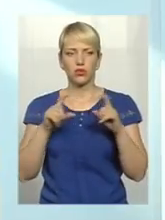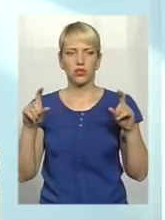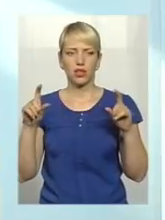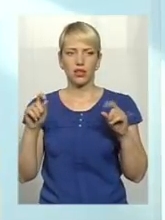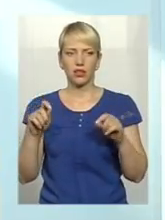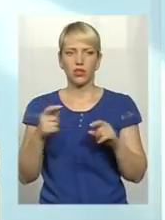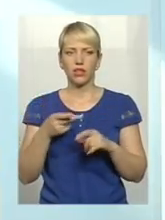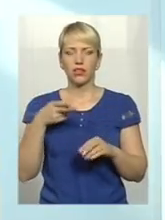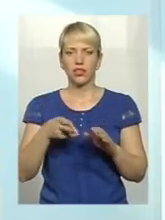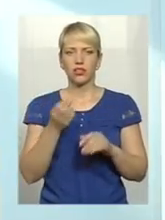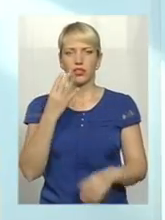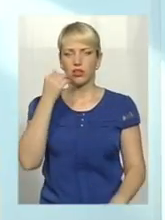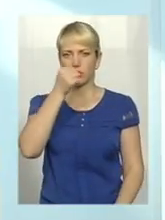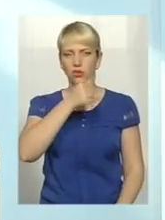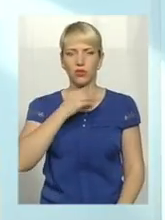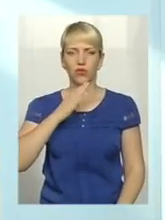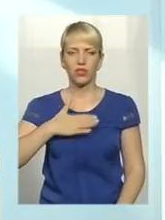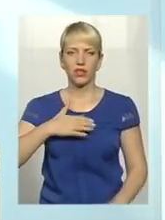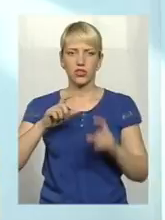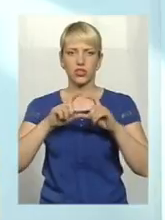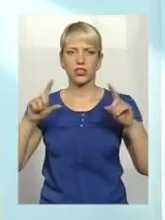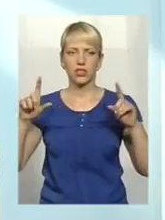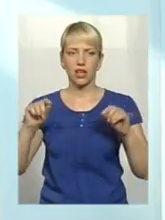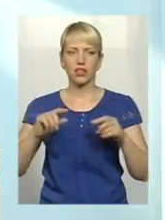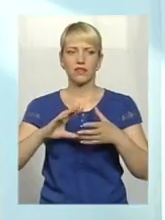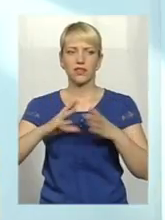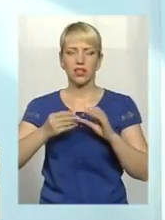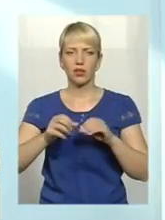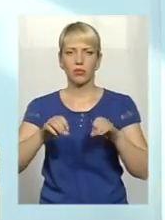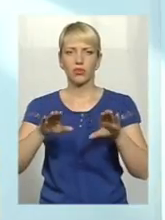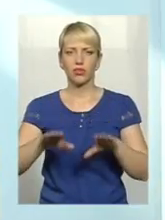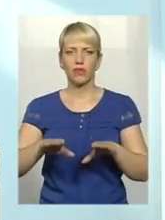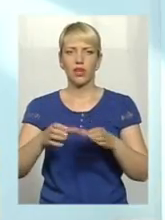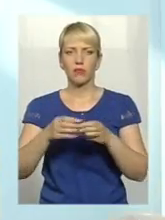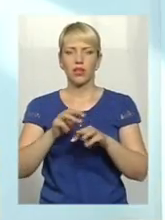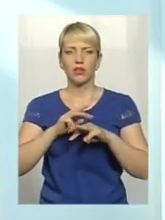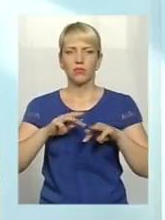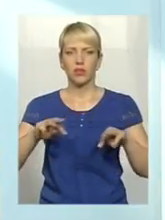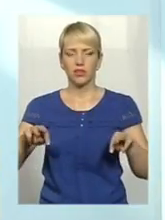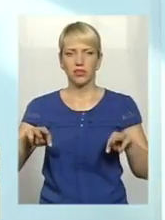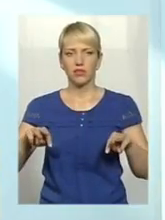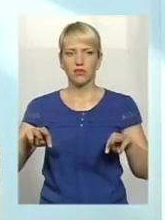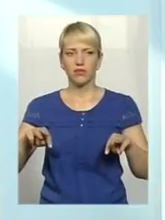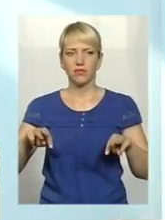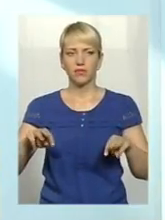з 2014 року наш заклад, ви, взагалі, постанови Кабінети міністрів, указом президента України,